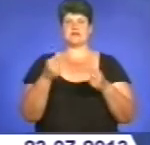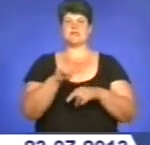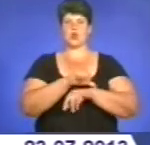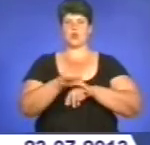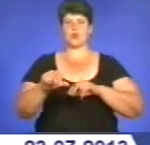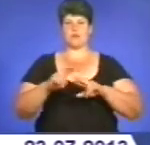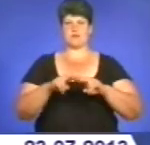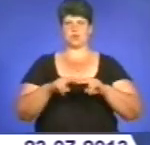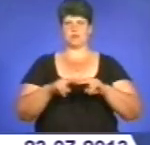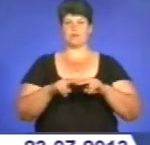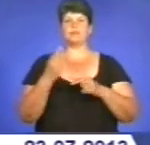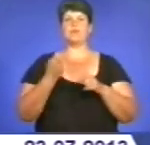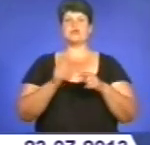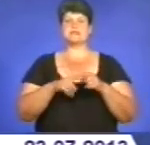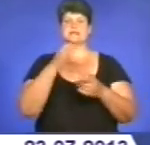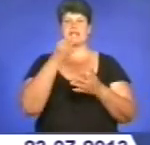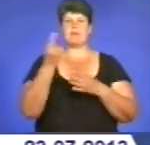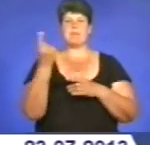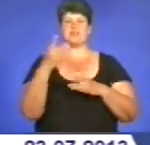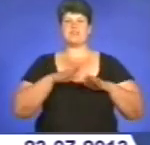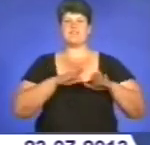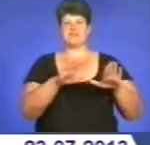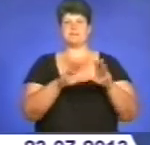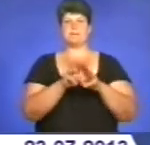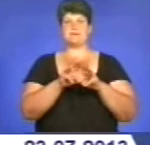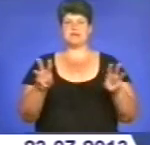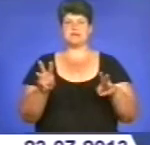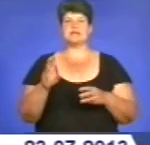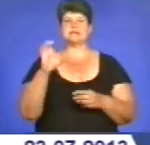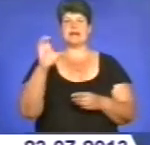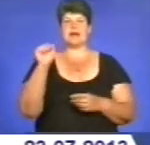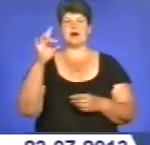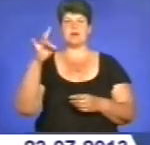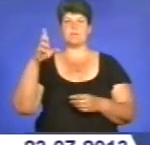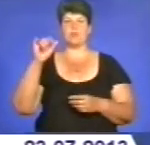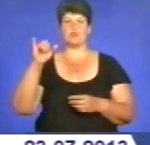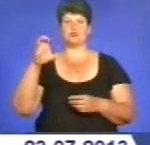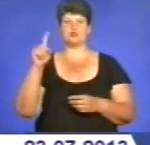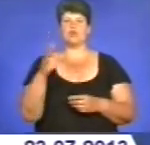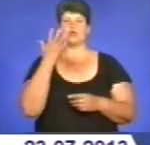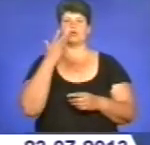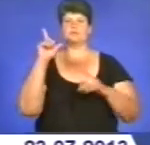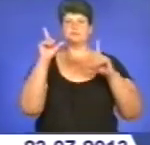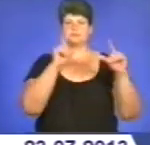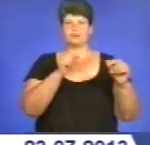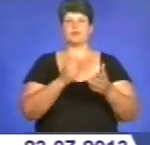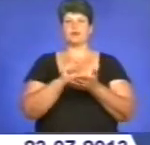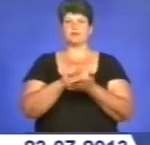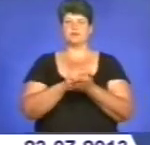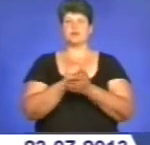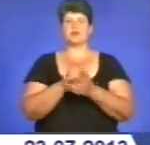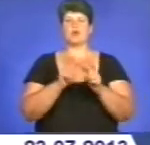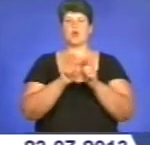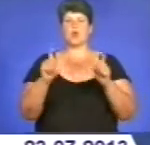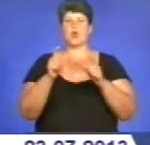Про це заявив перший віце-прем'єр-міністр Сергій Арбузов під час візиту на поліграфічний комбінат «Україна». Він